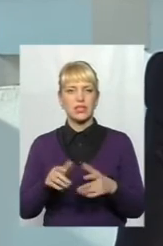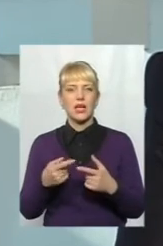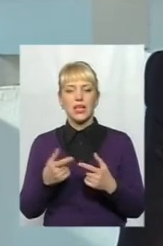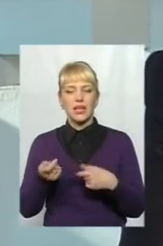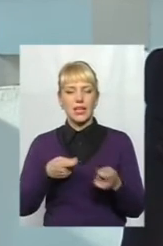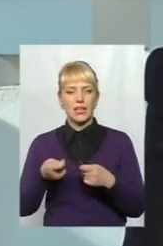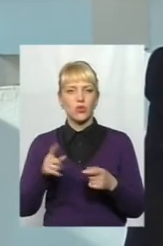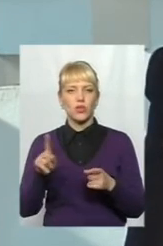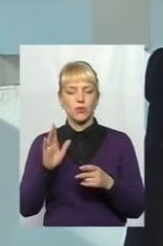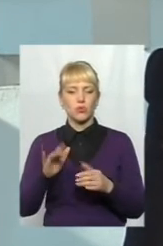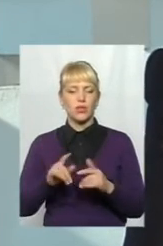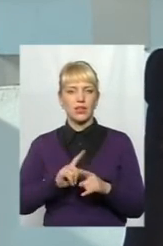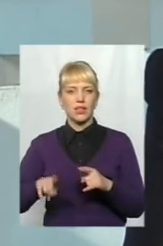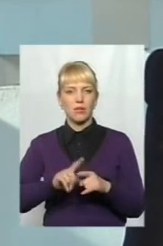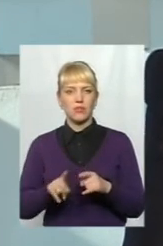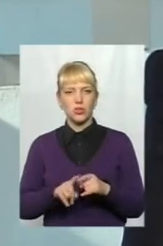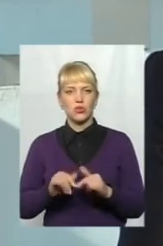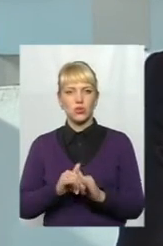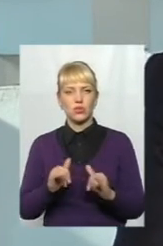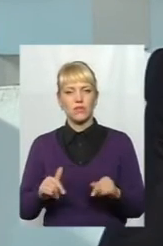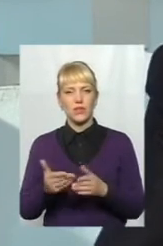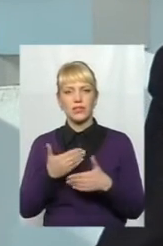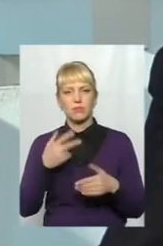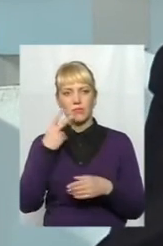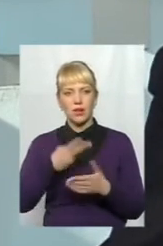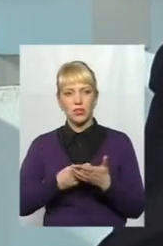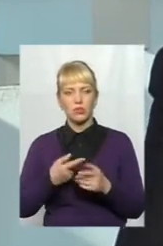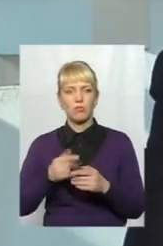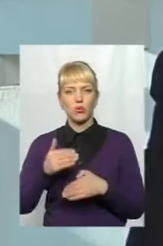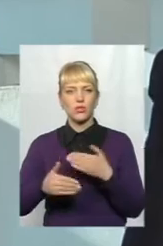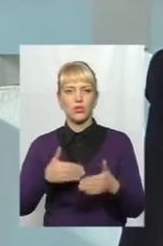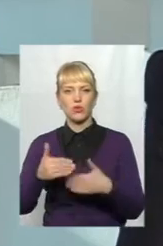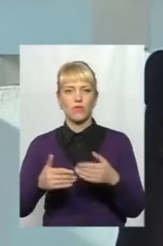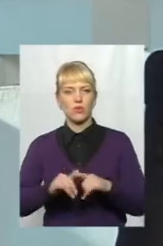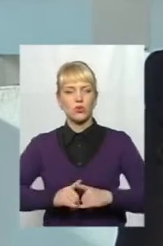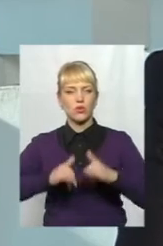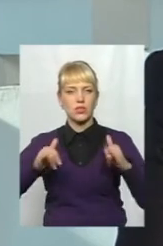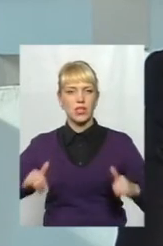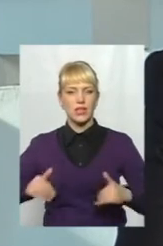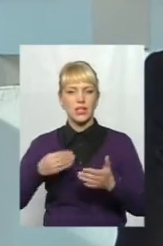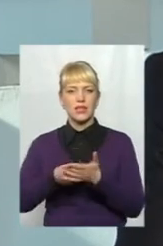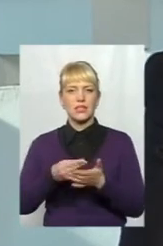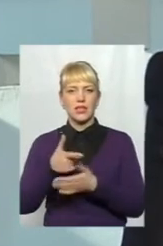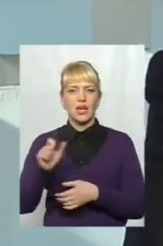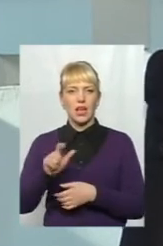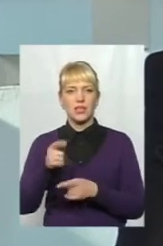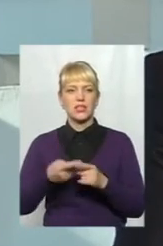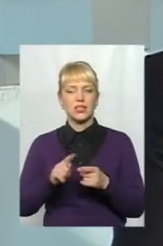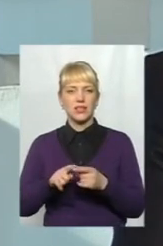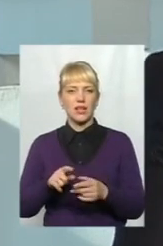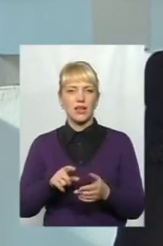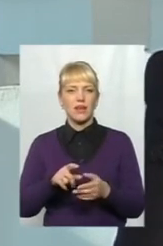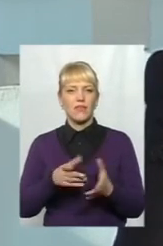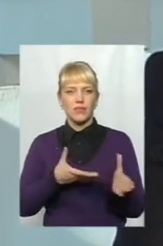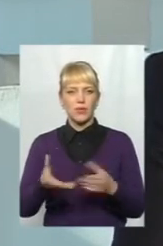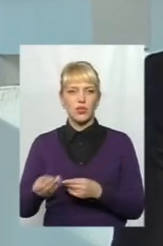який зараз буде динамічно розвиватися, енергоефективність. Ми бачимо послідовне зростання ціни на газ, і, власне, воно це відображається в